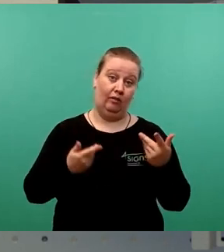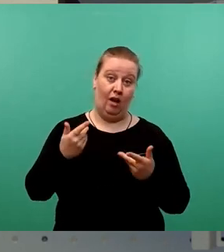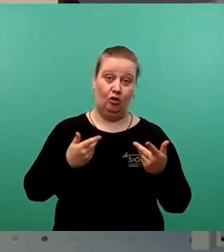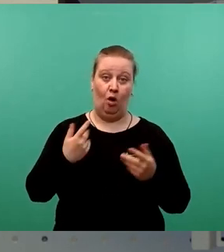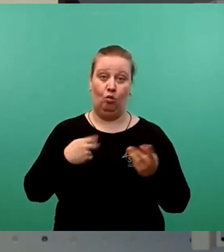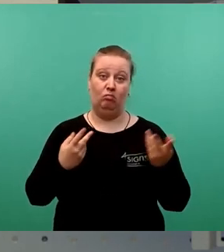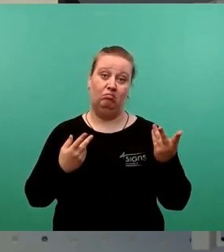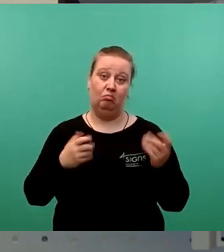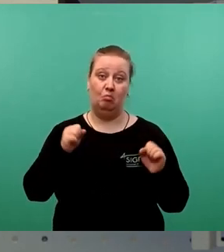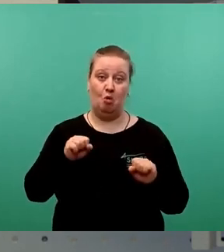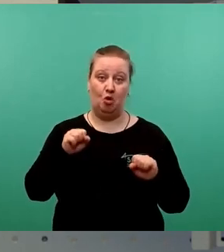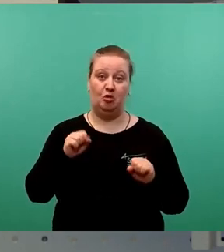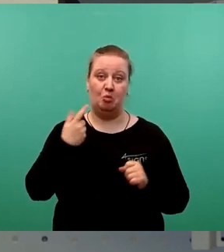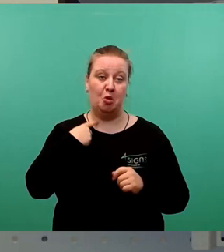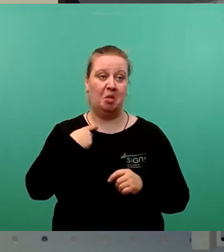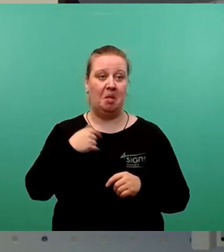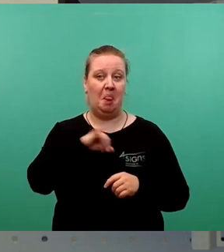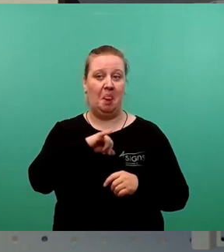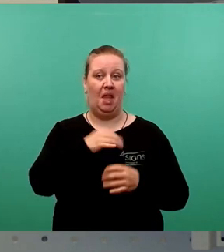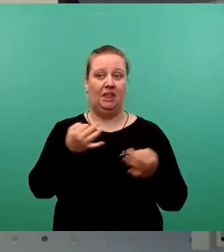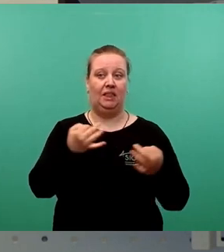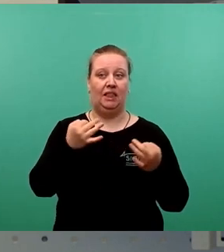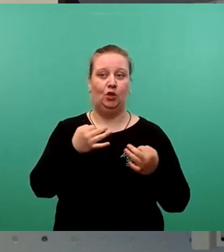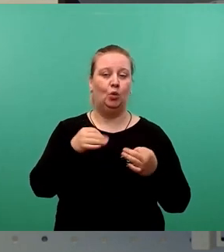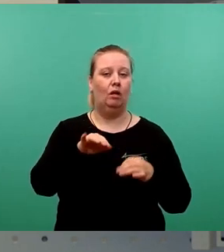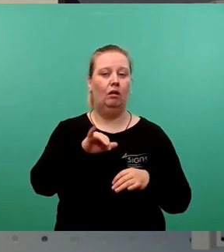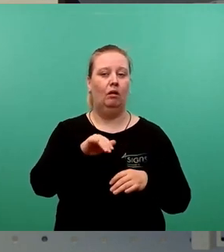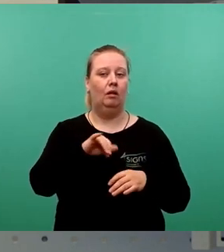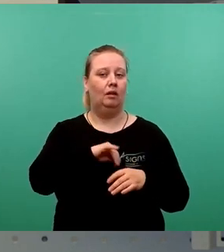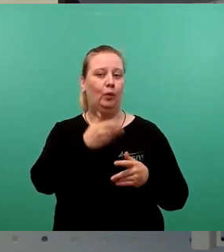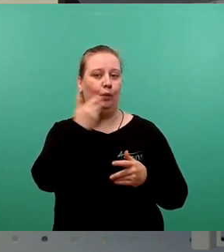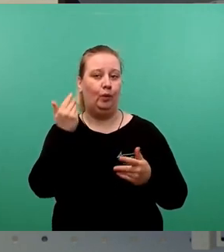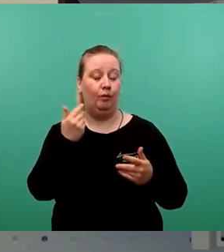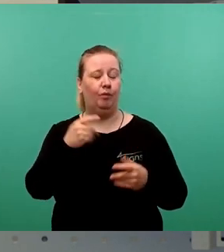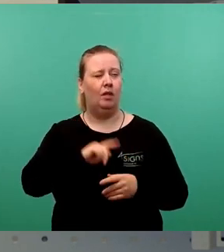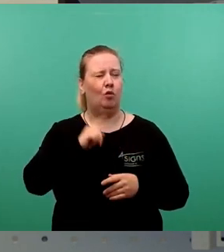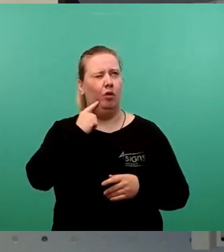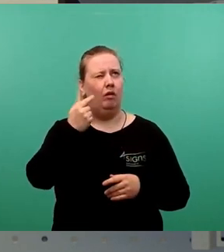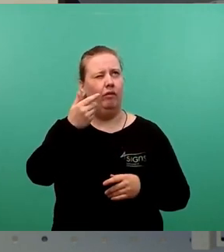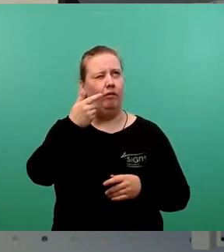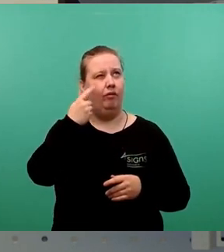lang den Eindruck, dass sich niemand anderes hier gefunden hat. Ich erinnere mich, in einem der letzten